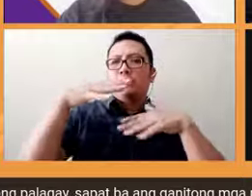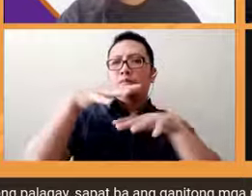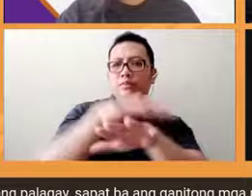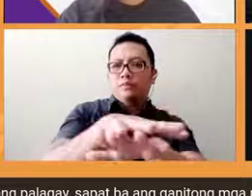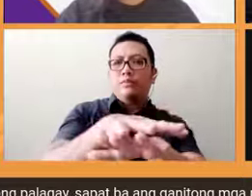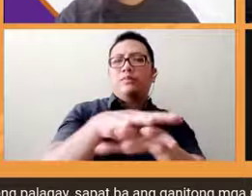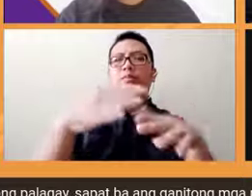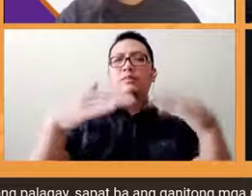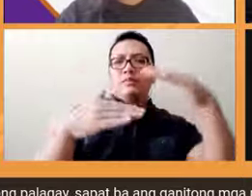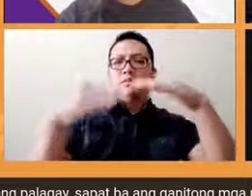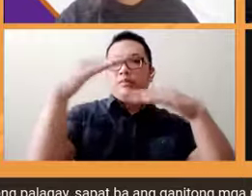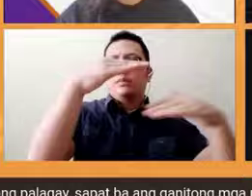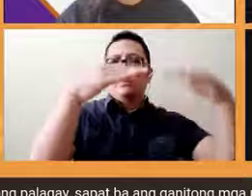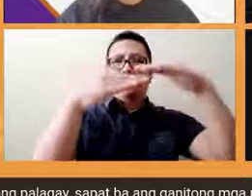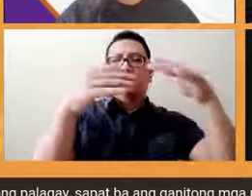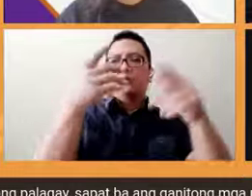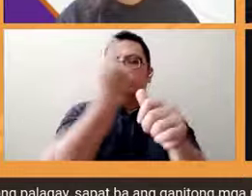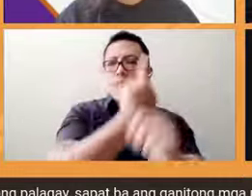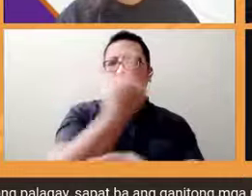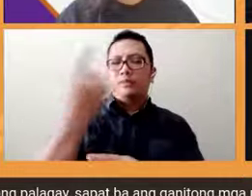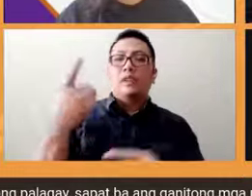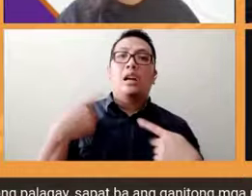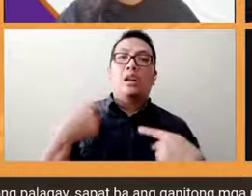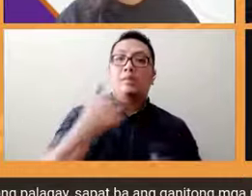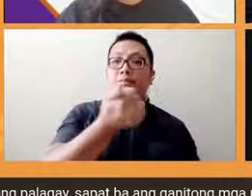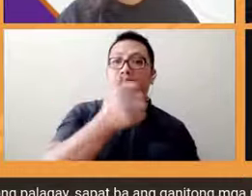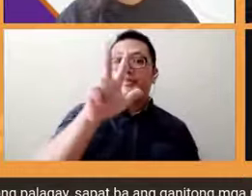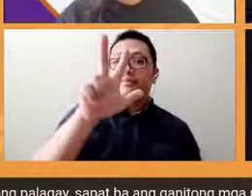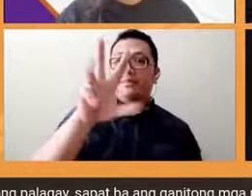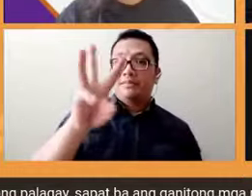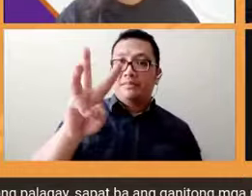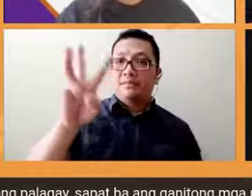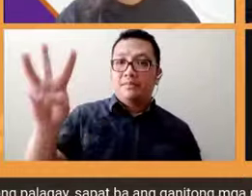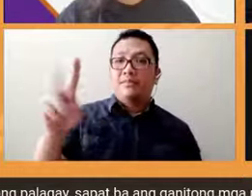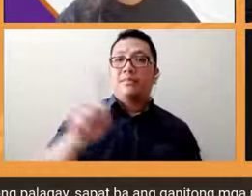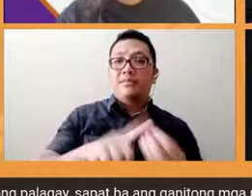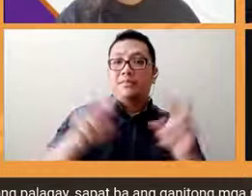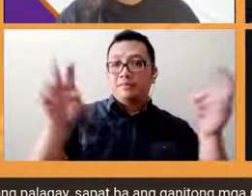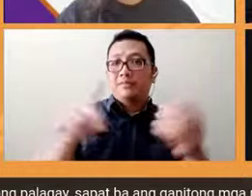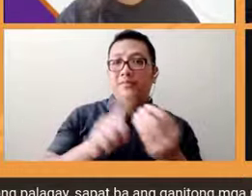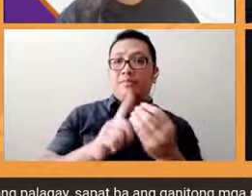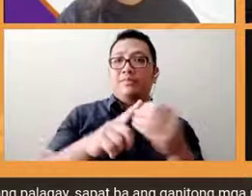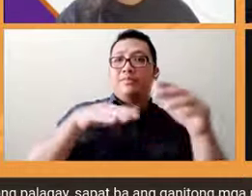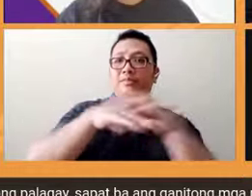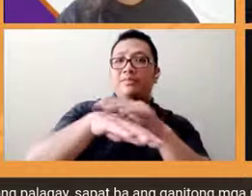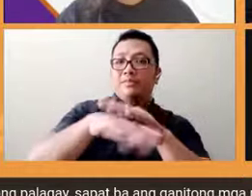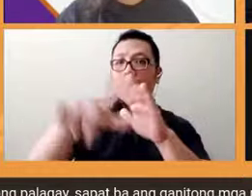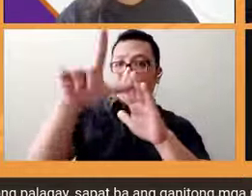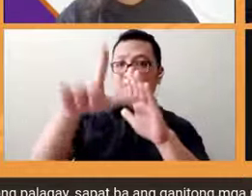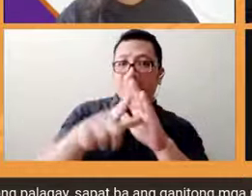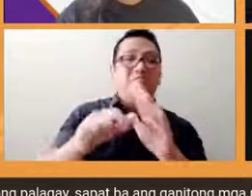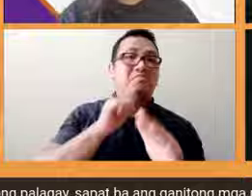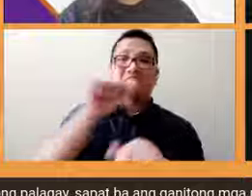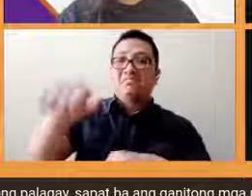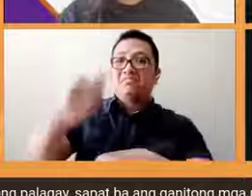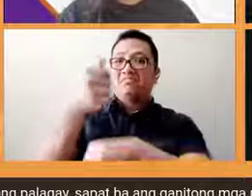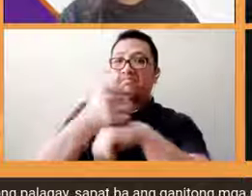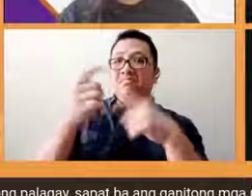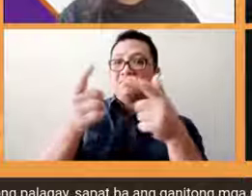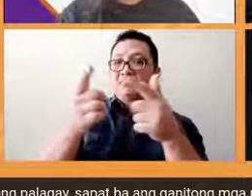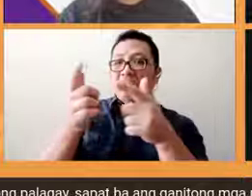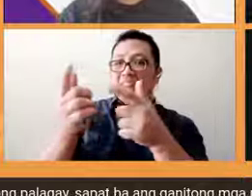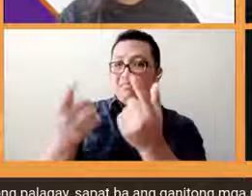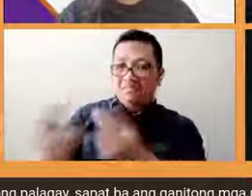kasi meron nga tayong RA 10366 nakasaad nga yung accessibility law pero hindi naman na implement ng maayos kasi dapat